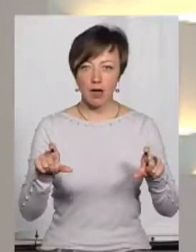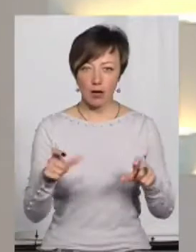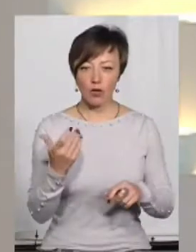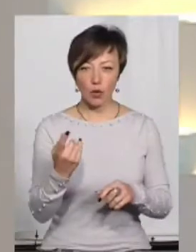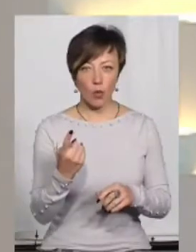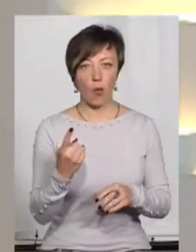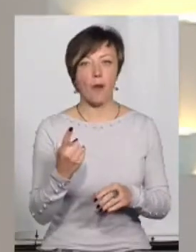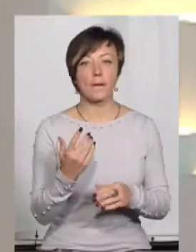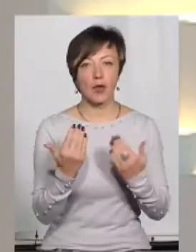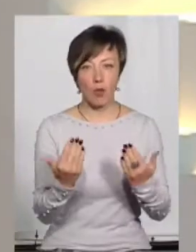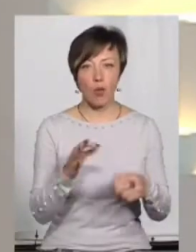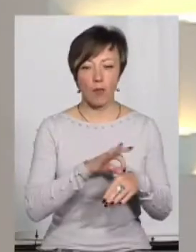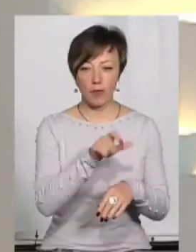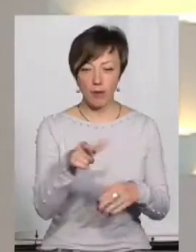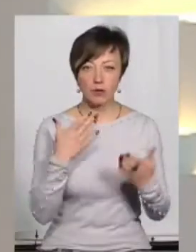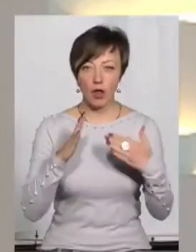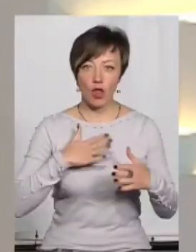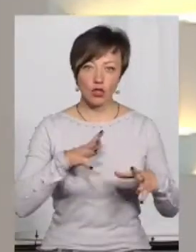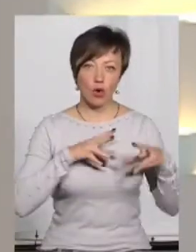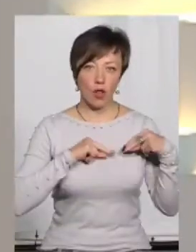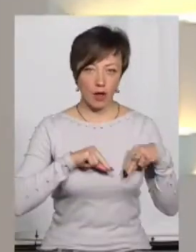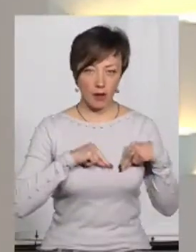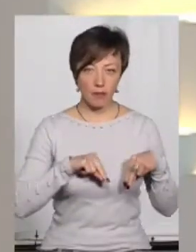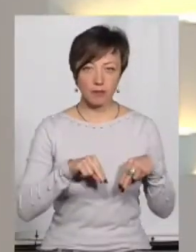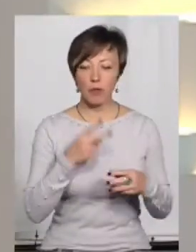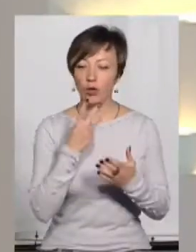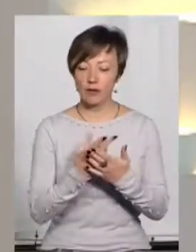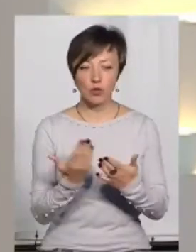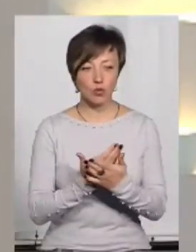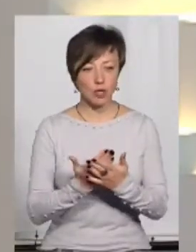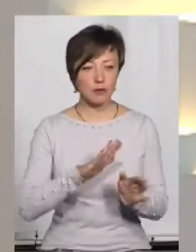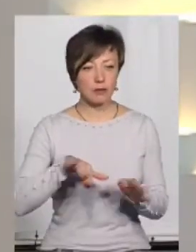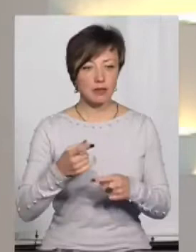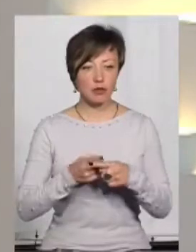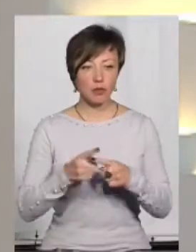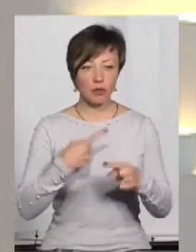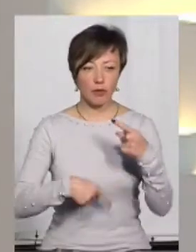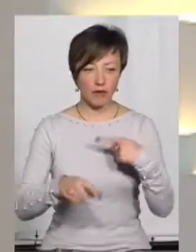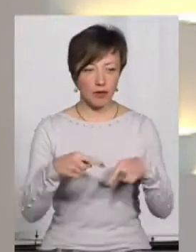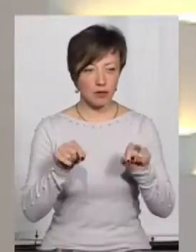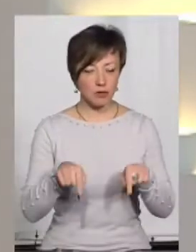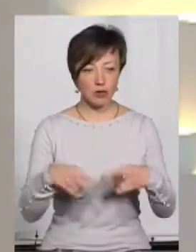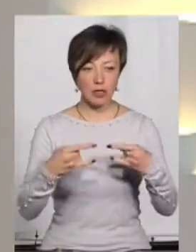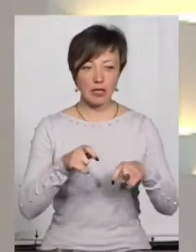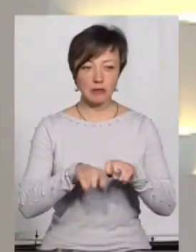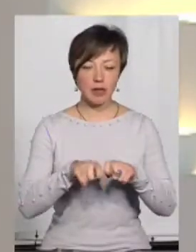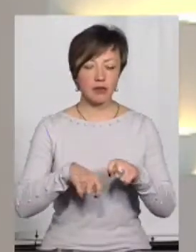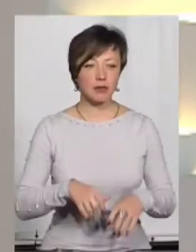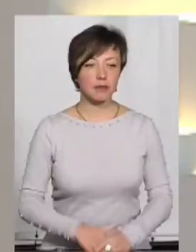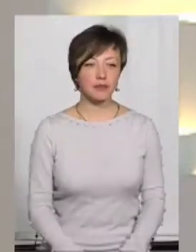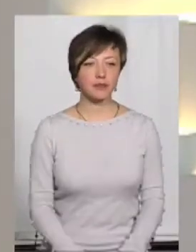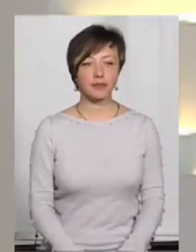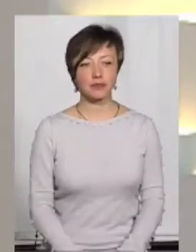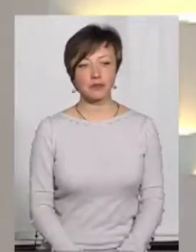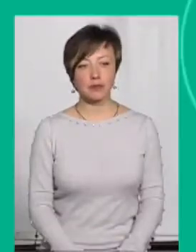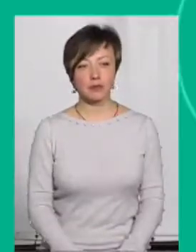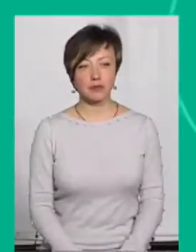і його підопічними поспілкувався наш колега Михайло Жилан. Подивимось сюжет, а після того поспілкуємось із експертами у нашій студії.